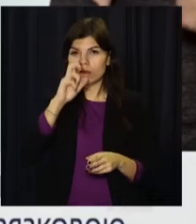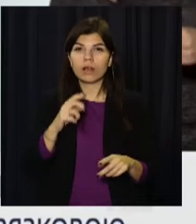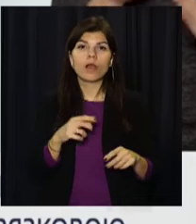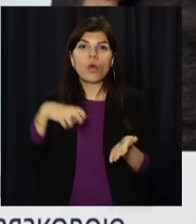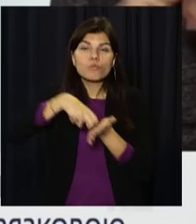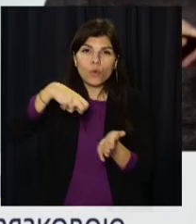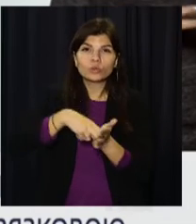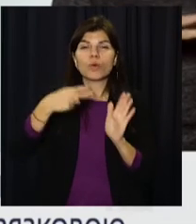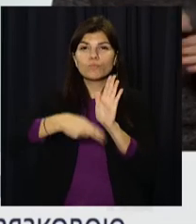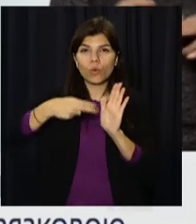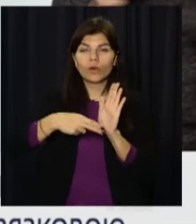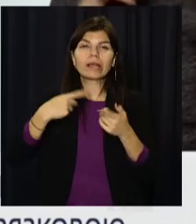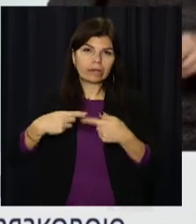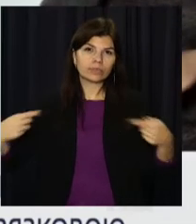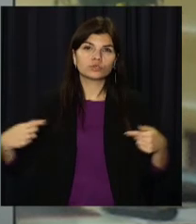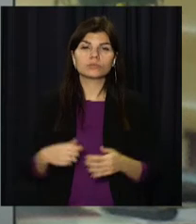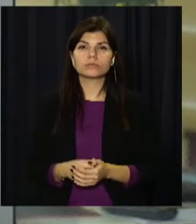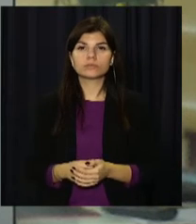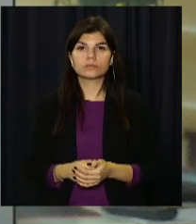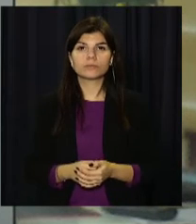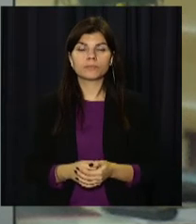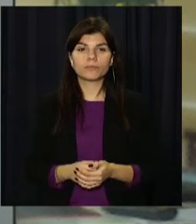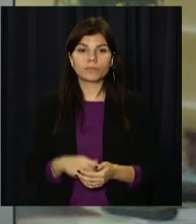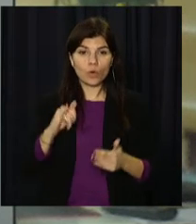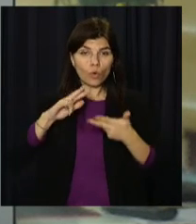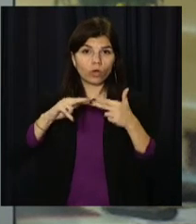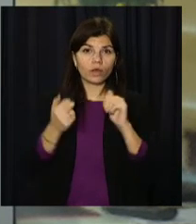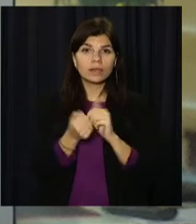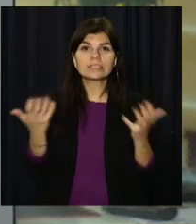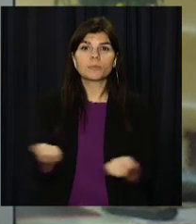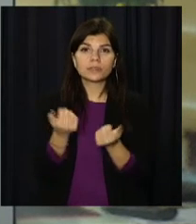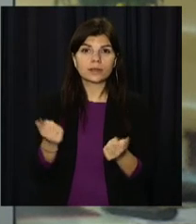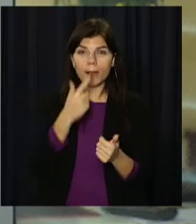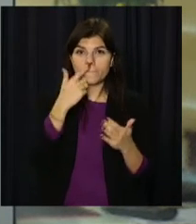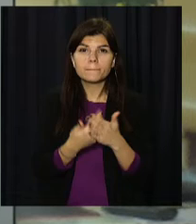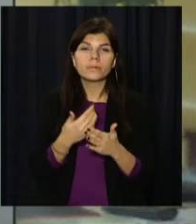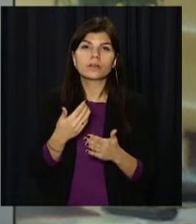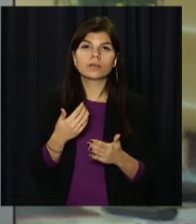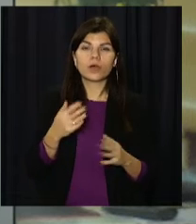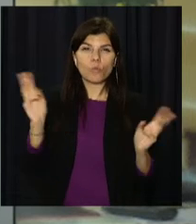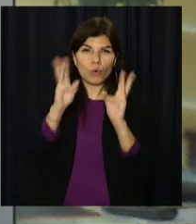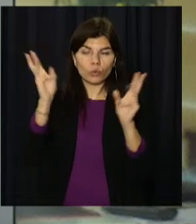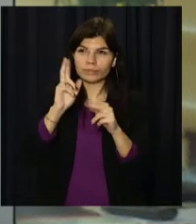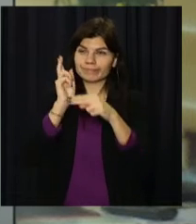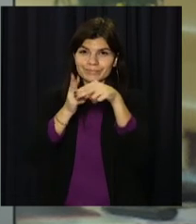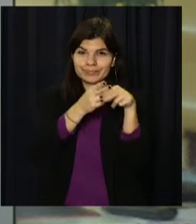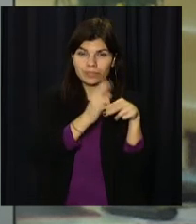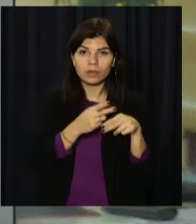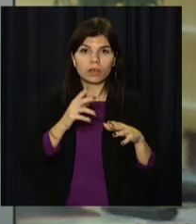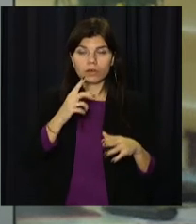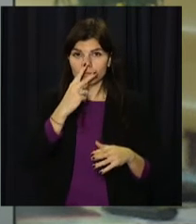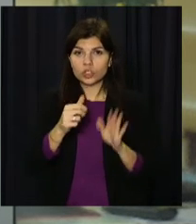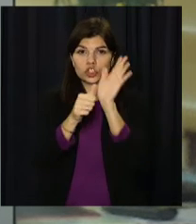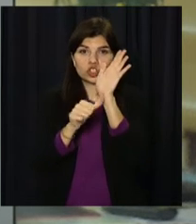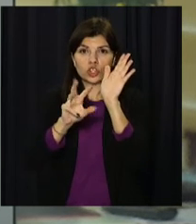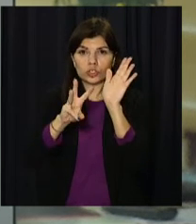Укрпошта, Укрзалізниця та інші. У Кам'янському рятувальники під час ліквідації пожежі виявили тіло 63